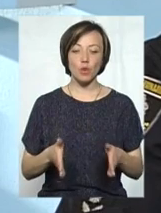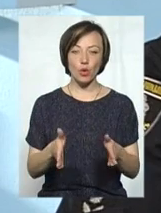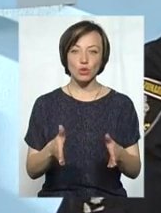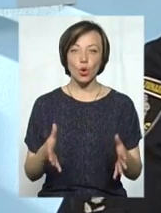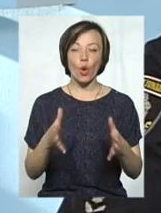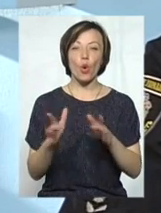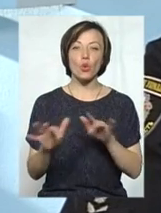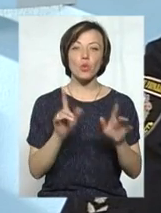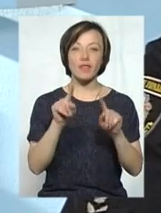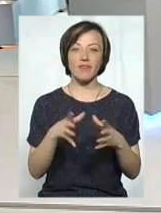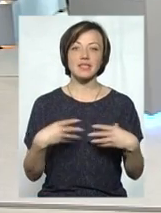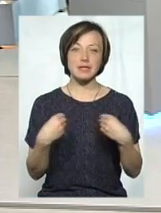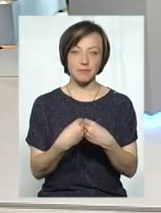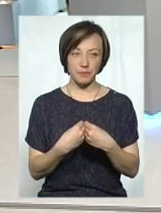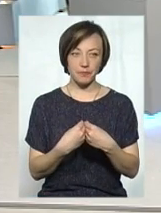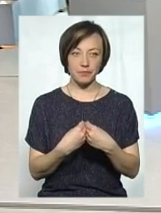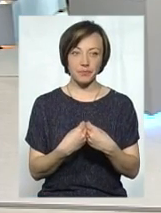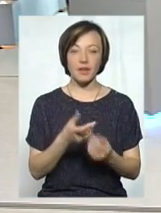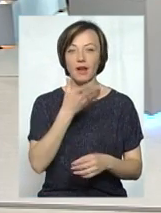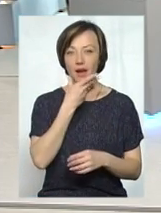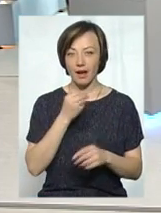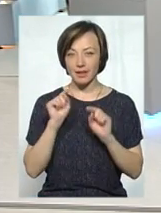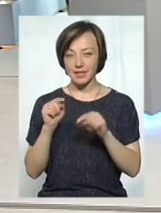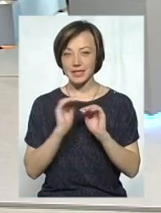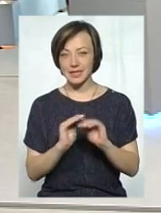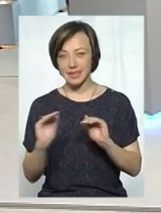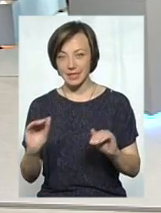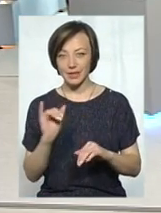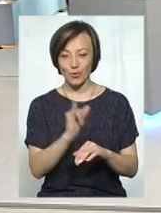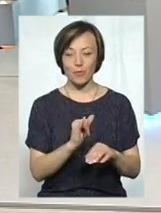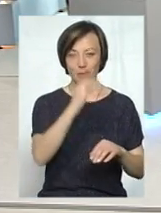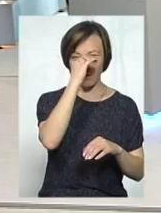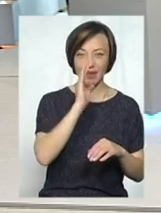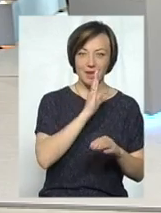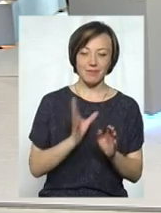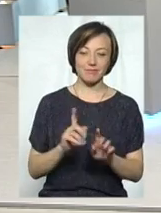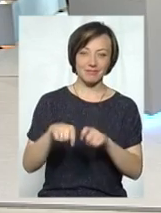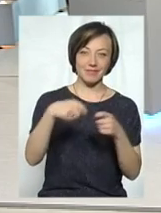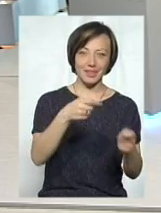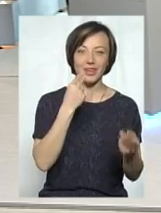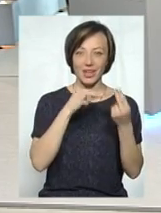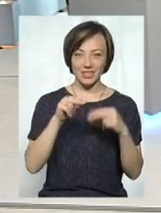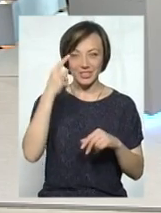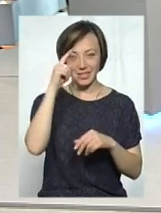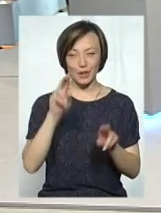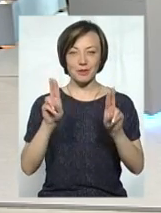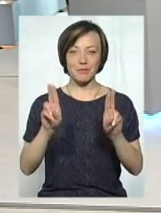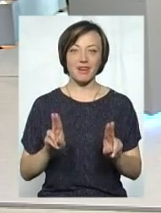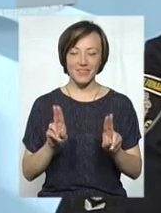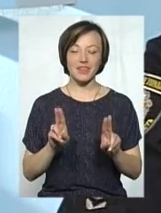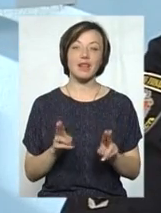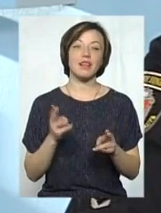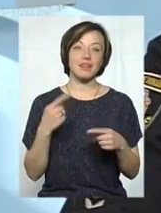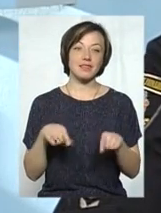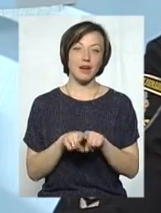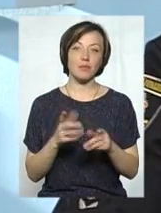сімейно. Ви гарно акцентували, діти у батьках, то виходить, що в нас діти краще вже знають правила, чим батьки. Тому що,